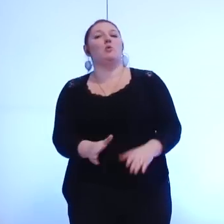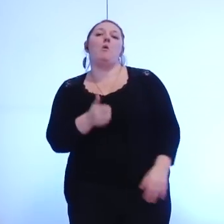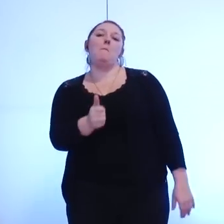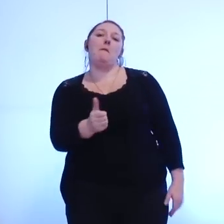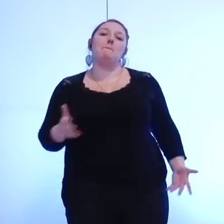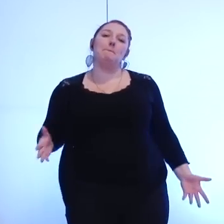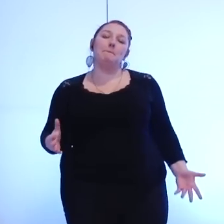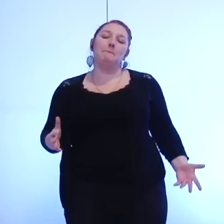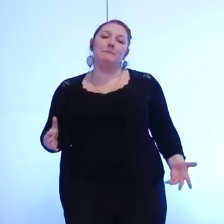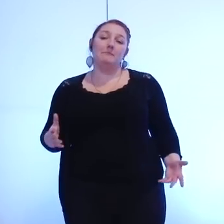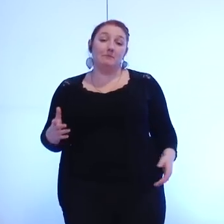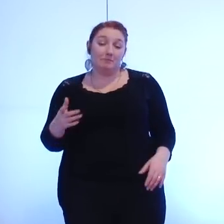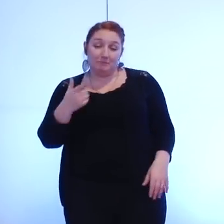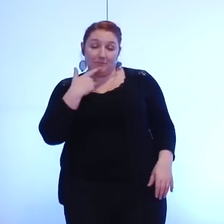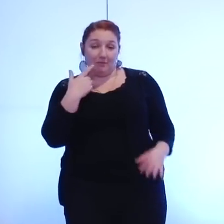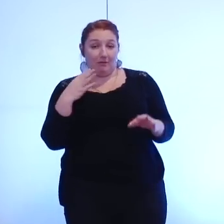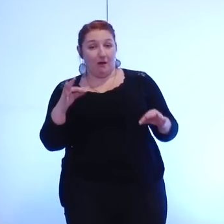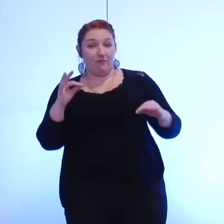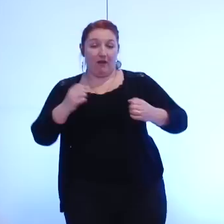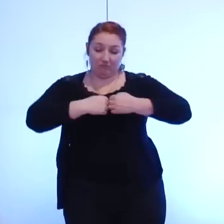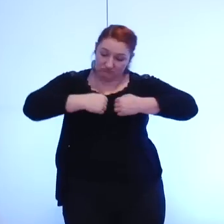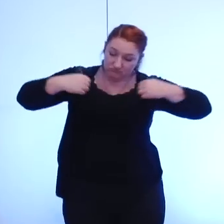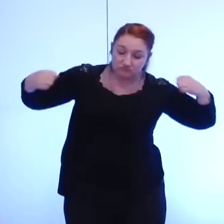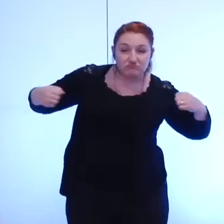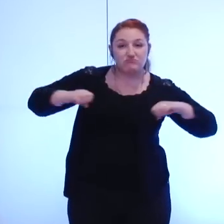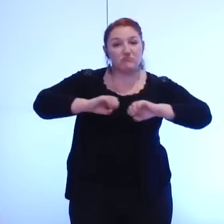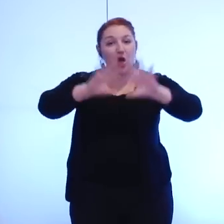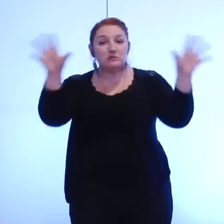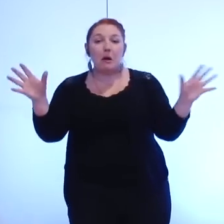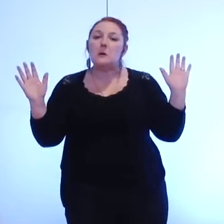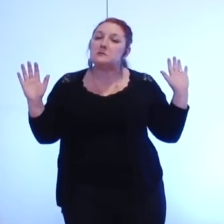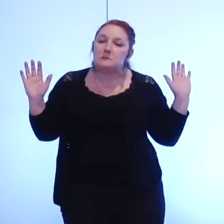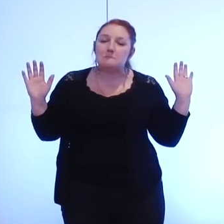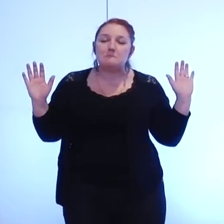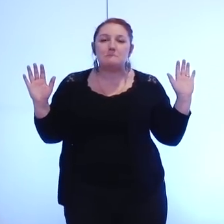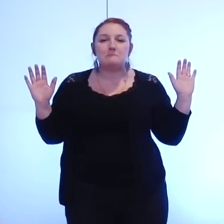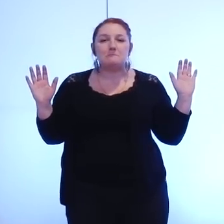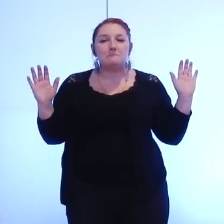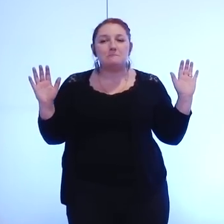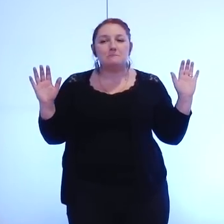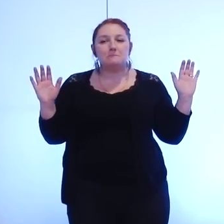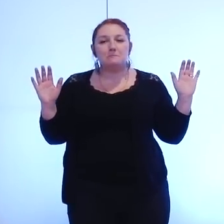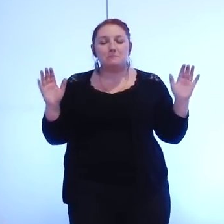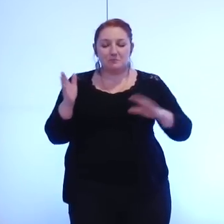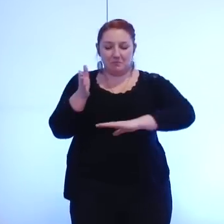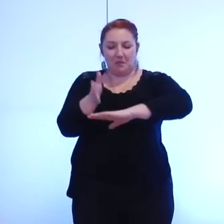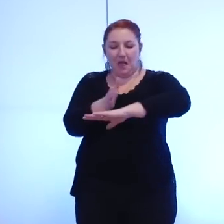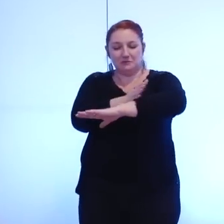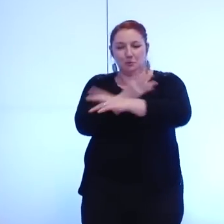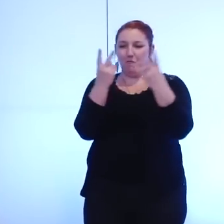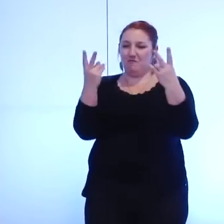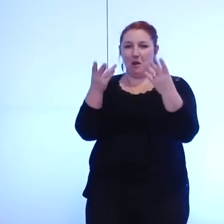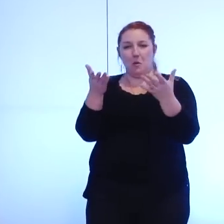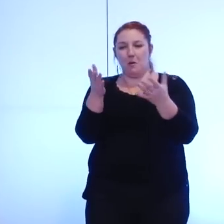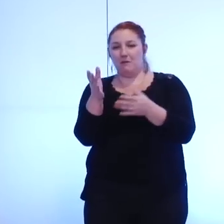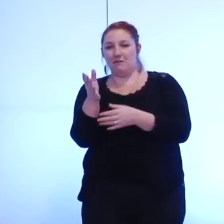transparence pour choisir ceux qui vont déterminer la valeur des actions de nos